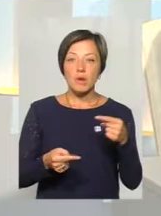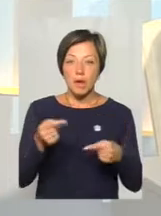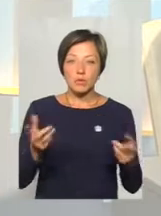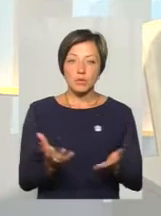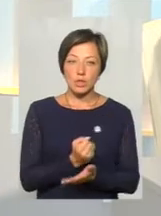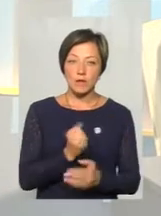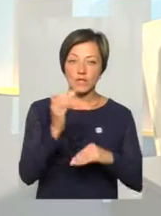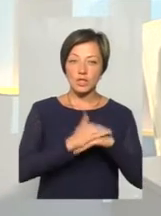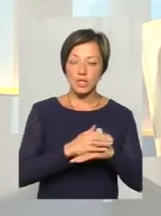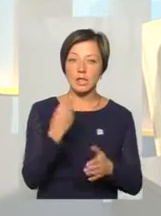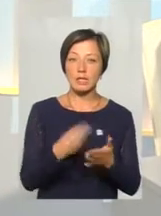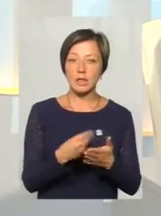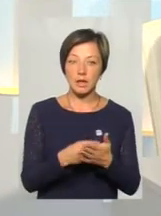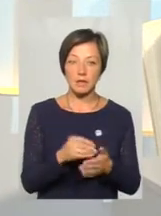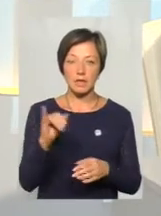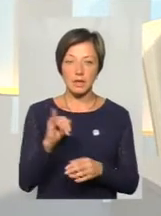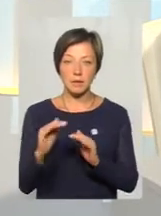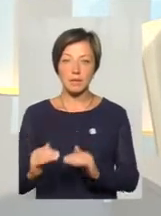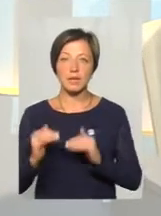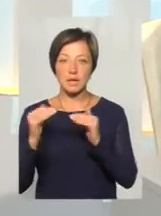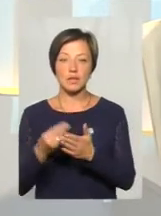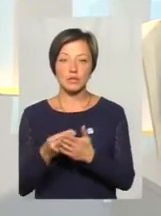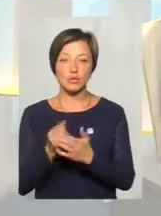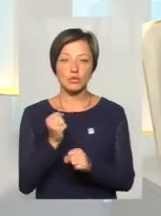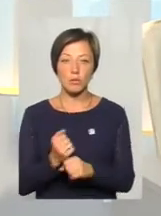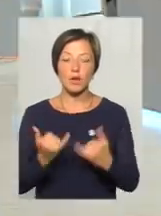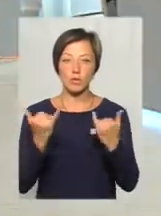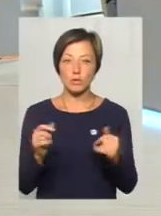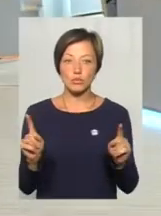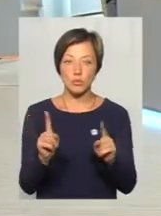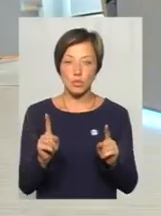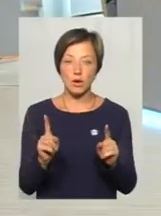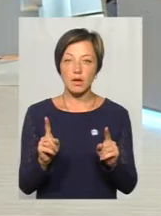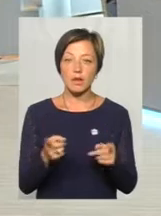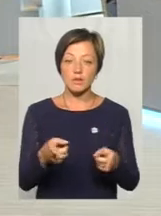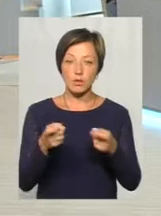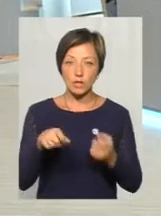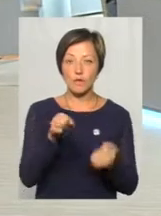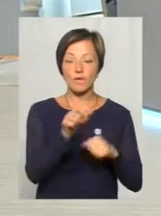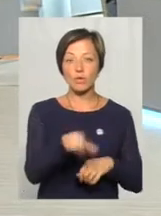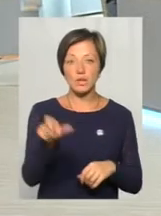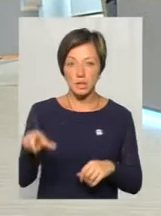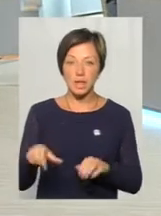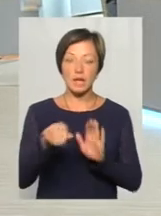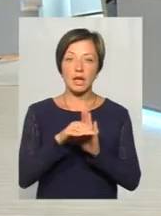вечірній тариф і підняття тарифу зроблено для того, щоб, вроді як, і водіїв підтягнути, і графік, щоб нормально